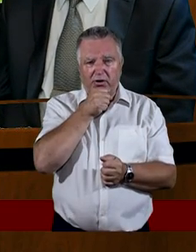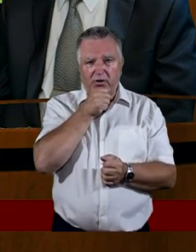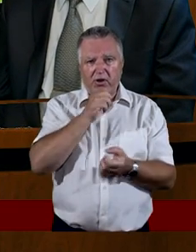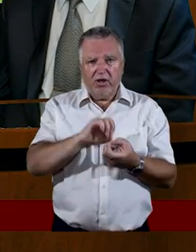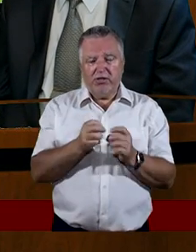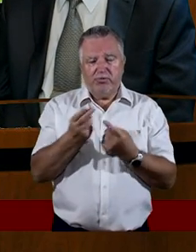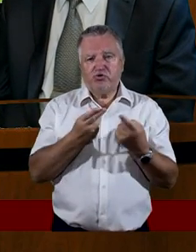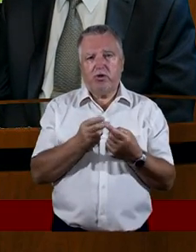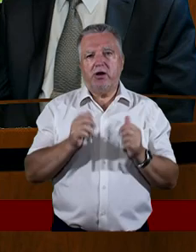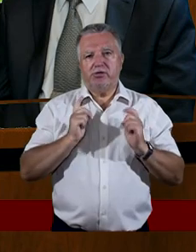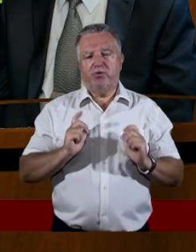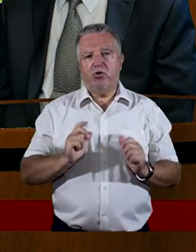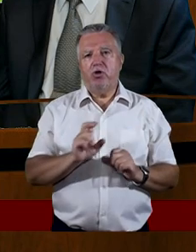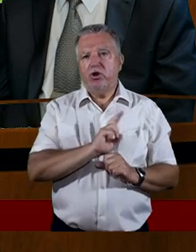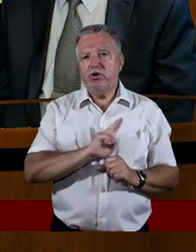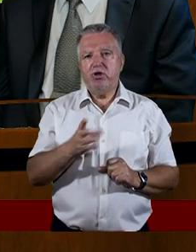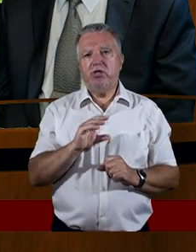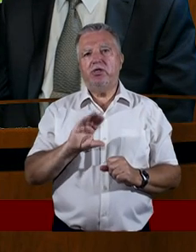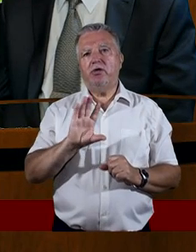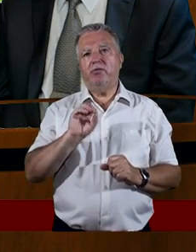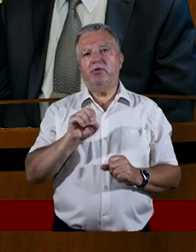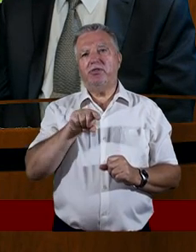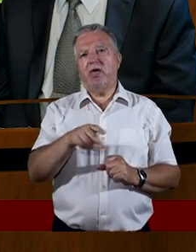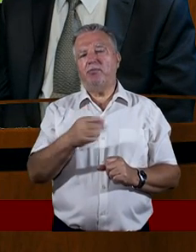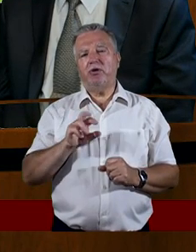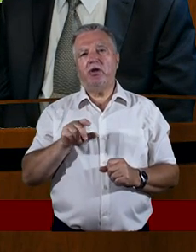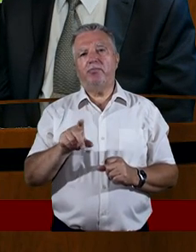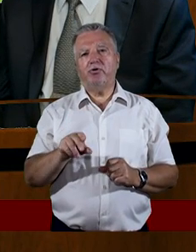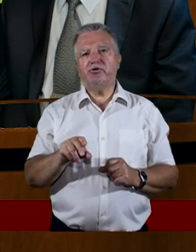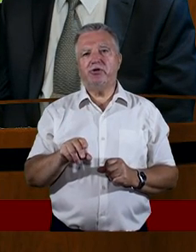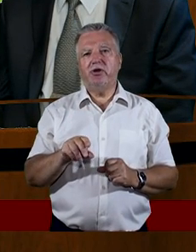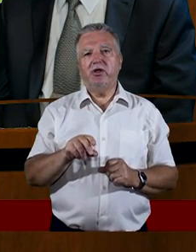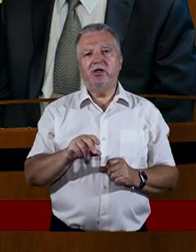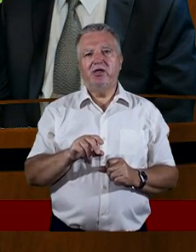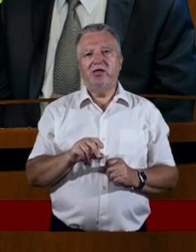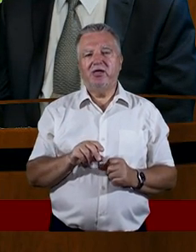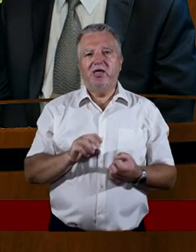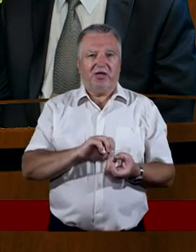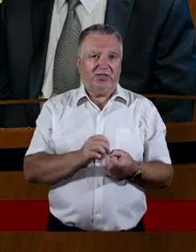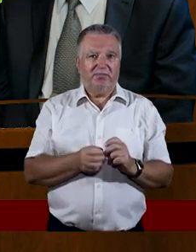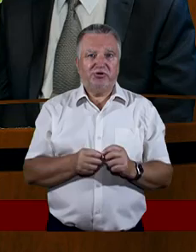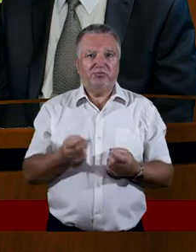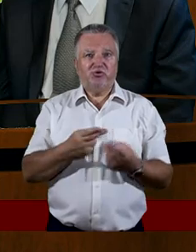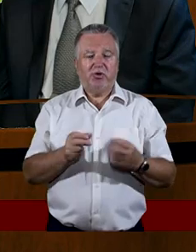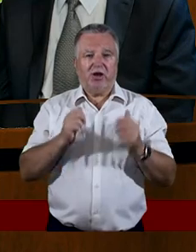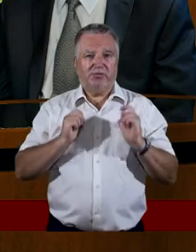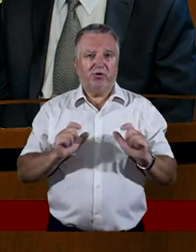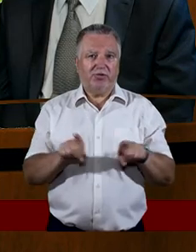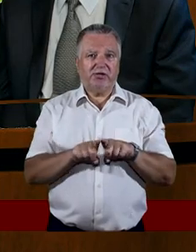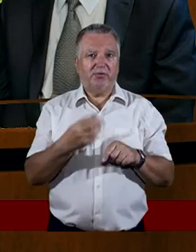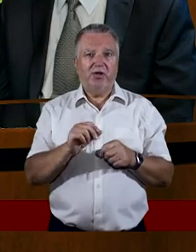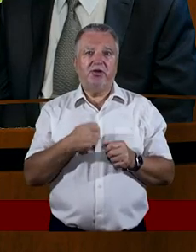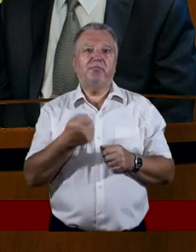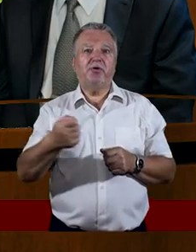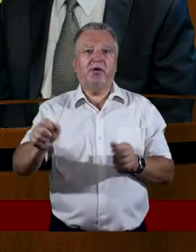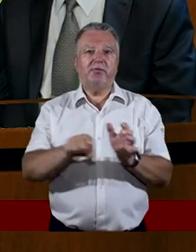to pewnie by tam nigdy nie poszli. I my gdybyśmy szukali tylko spokoju, to nigdy byśmy do Warszawy nawet nie zajeżdżali i nie odwiedzali, ale